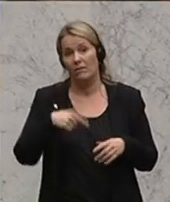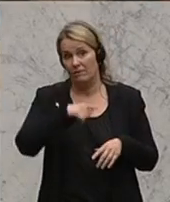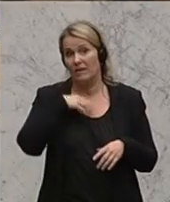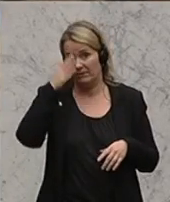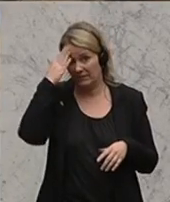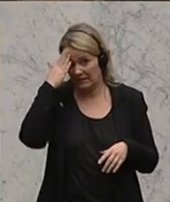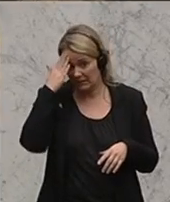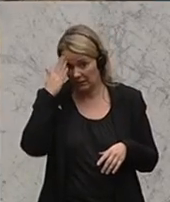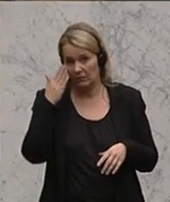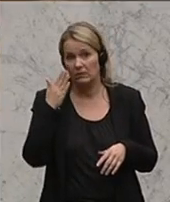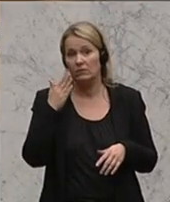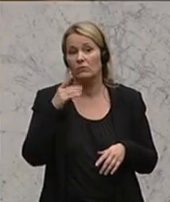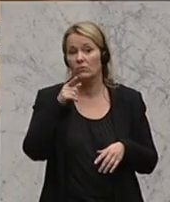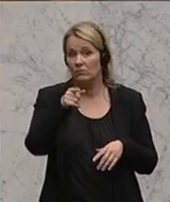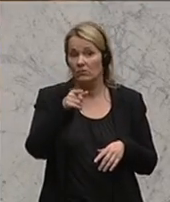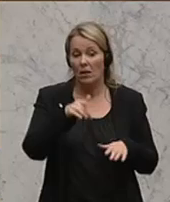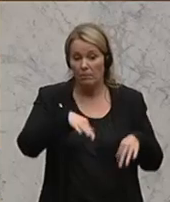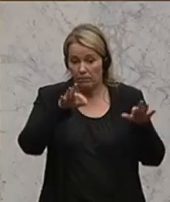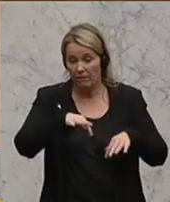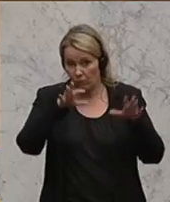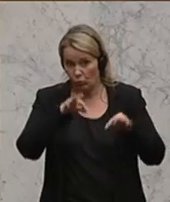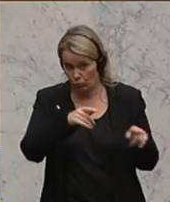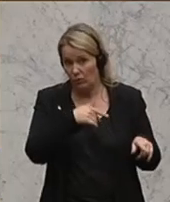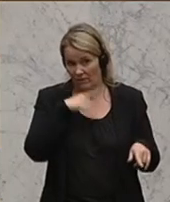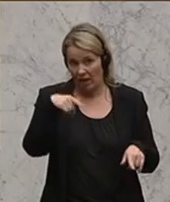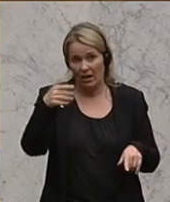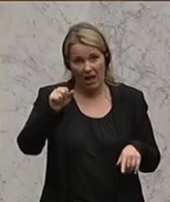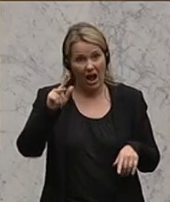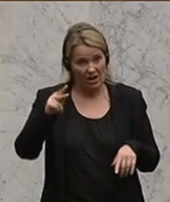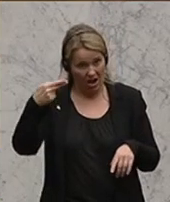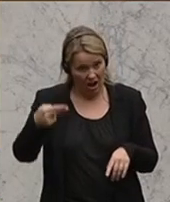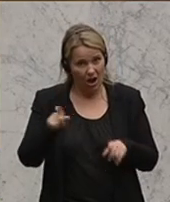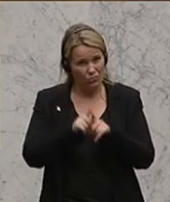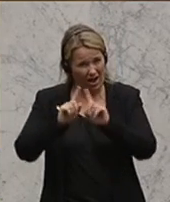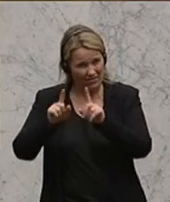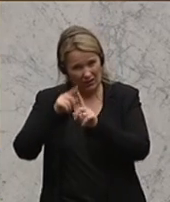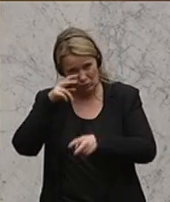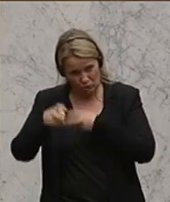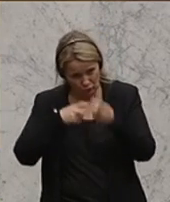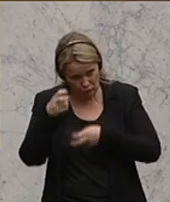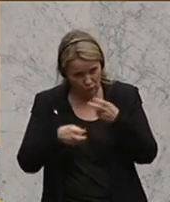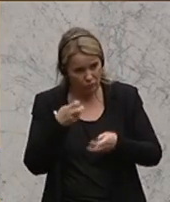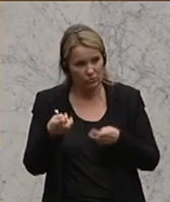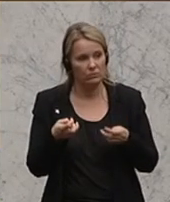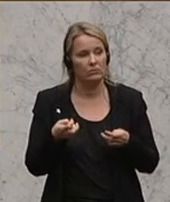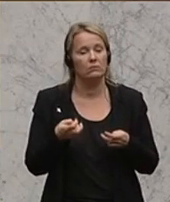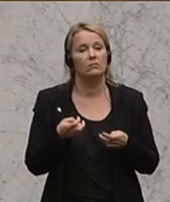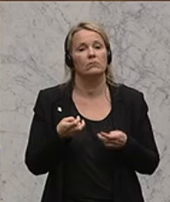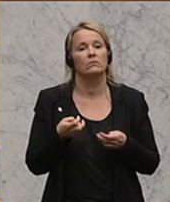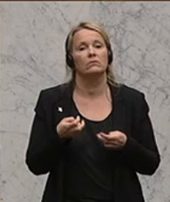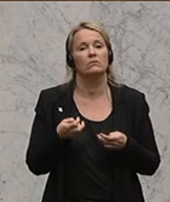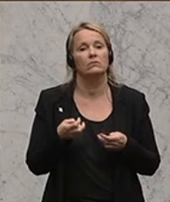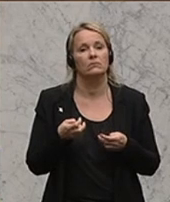auch von den übersetzten Befunden, die Dame war ja dann im AKH und auch bei anderen Untersuchungen, dass